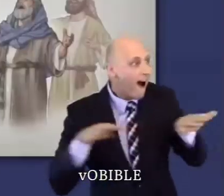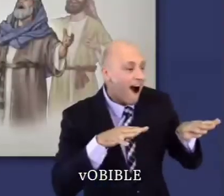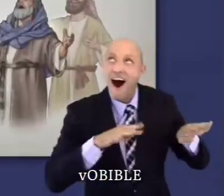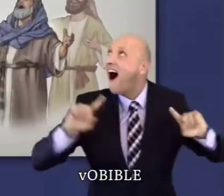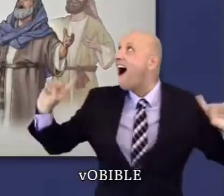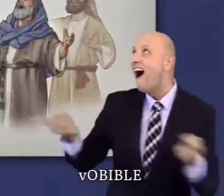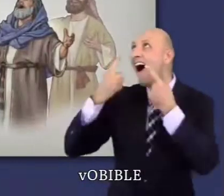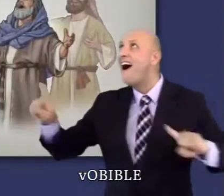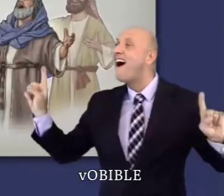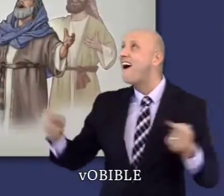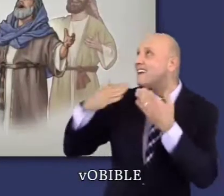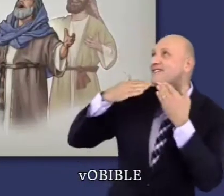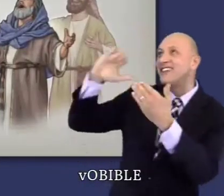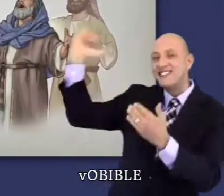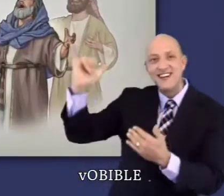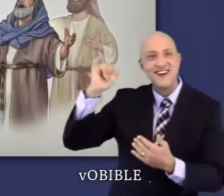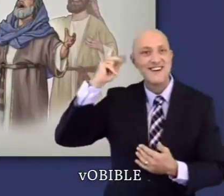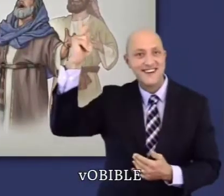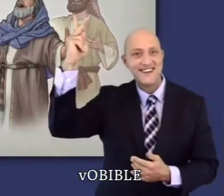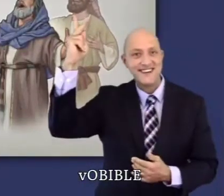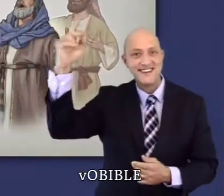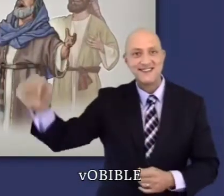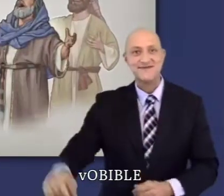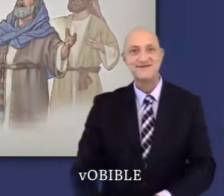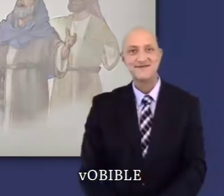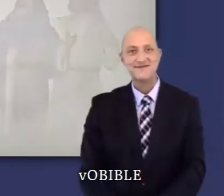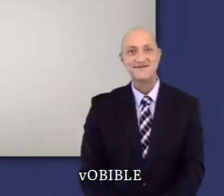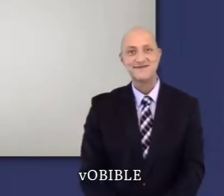Moïse et les Israélites chantent alors à Jéhovah un chant de victoire.